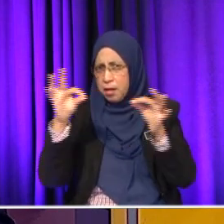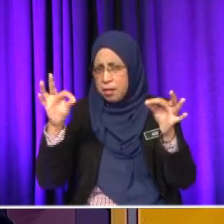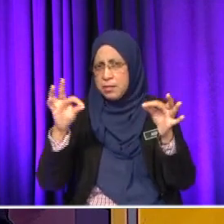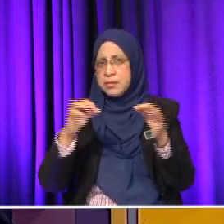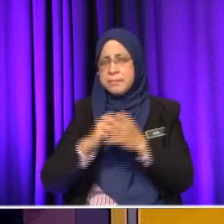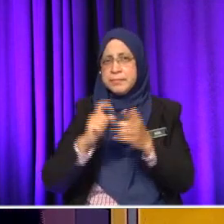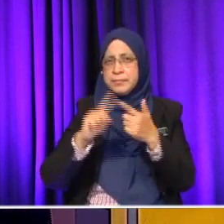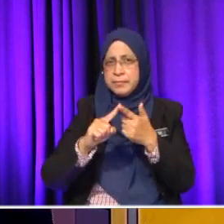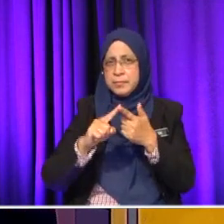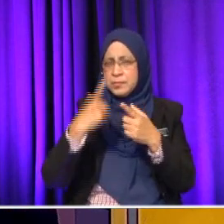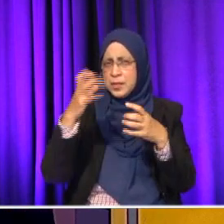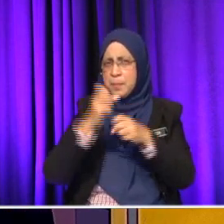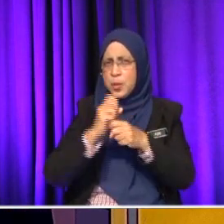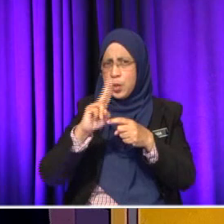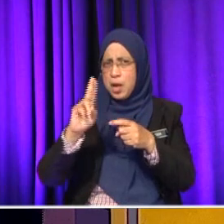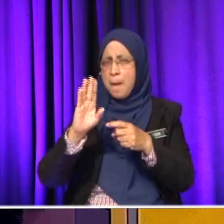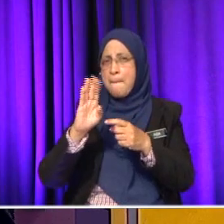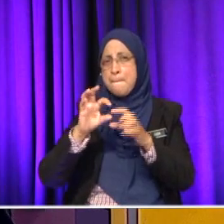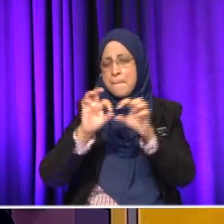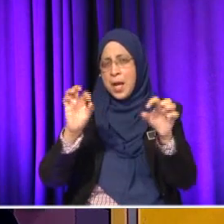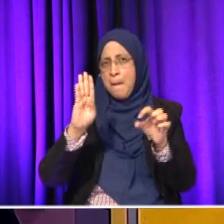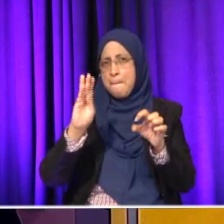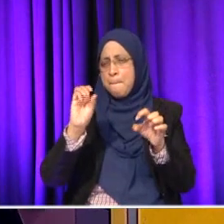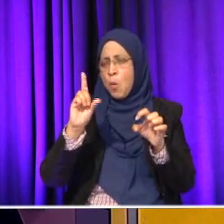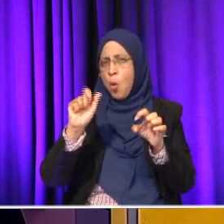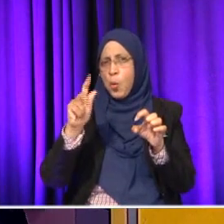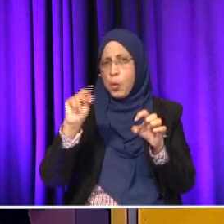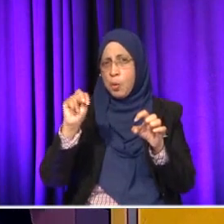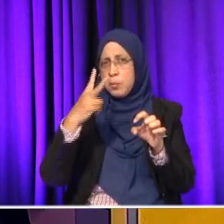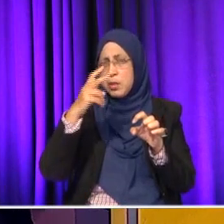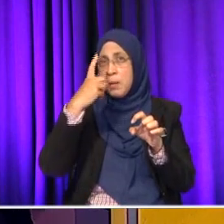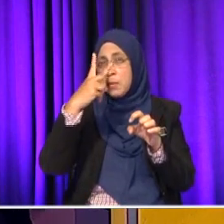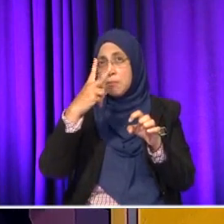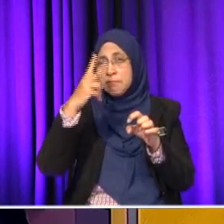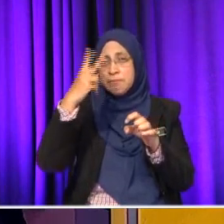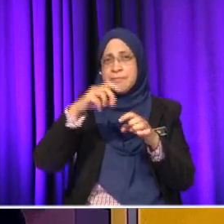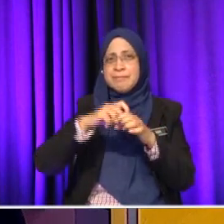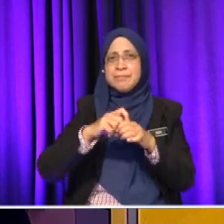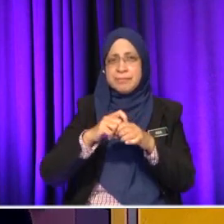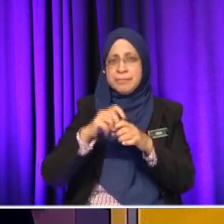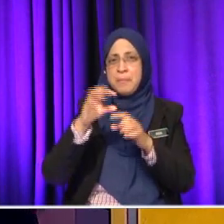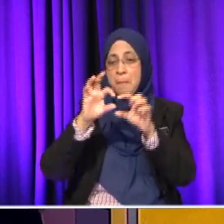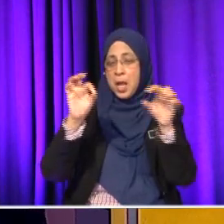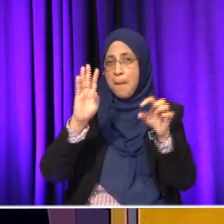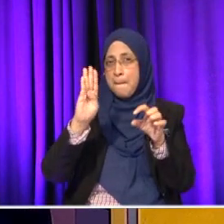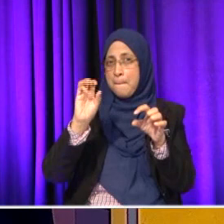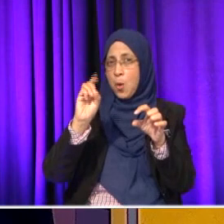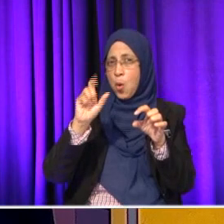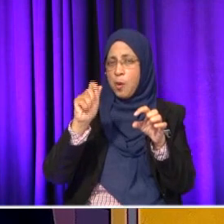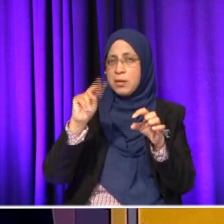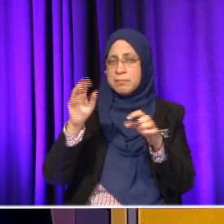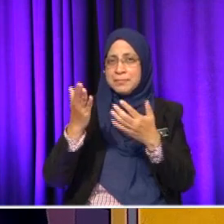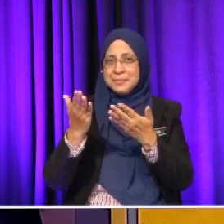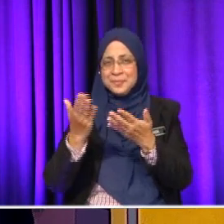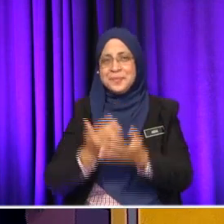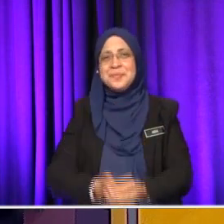pak air ini sama gunakan untuk melapakkan udara. Pak bolong. Pak bolong ini bisa tengok dekat rumah kita, kita nampak. Yang keluar daripada bumbung dulu. Haa, itu pak bolong. Okey. Jangan letak hidung dekat situ.